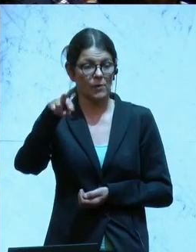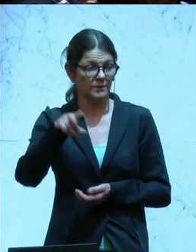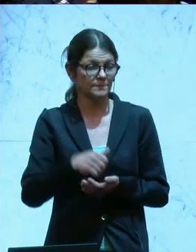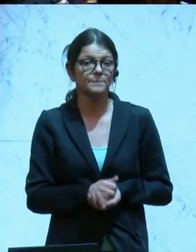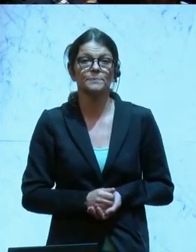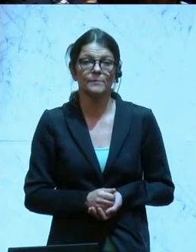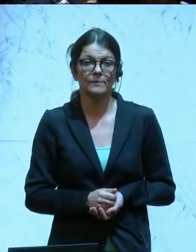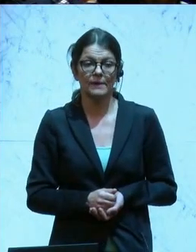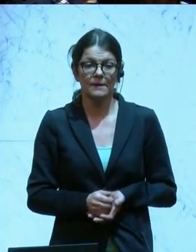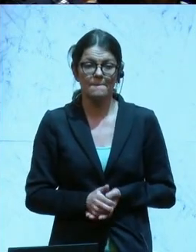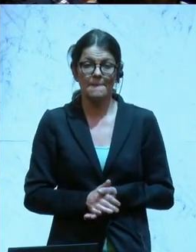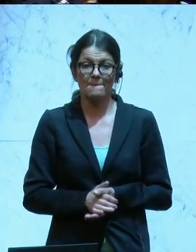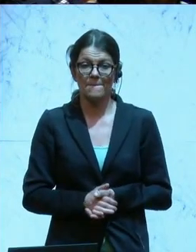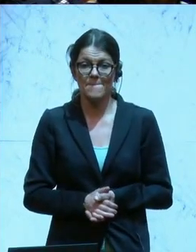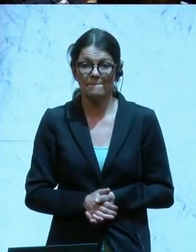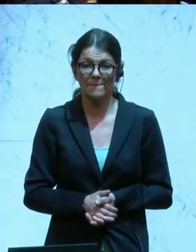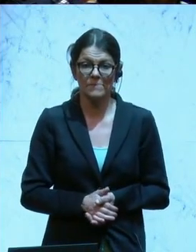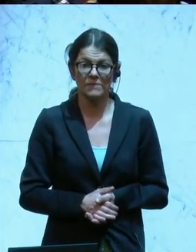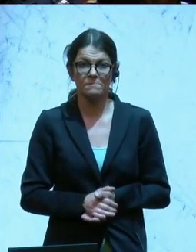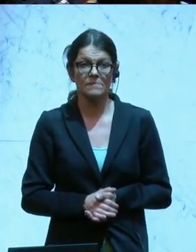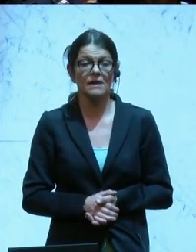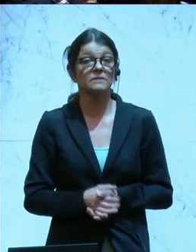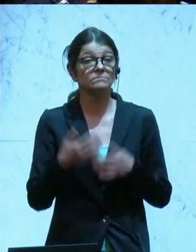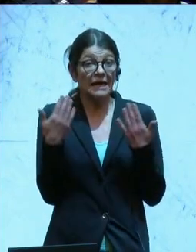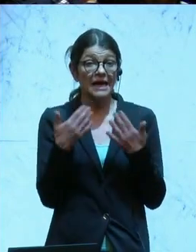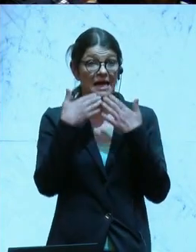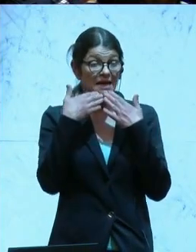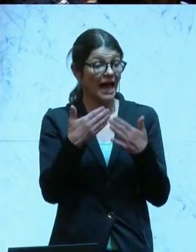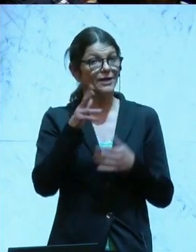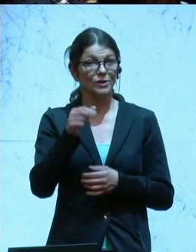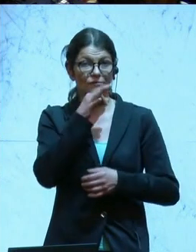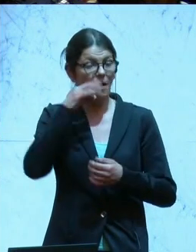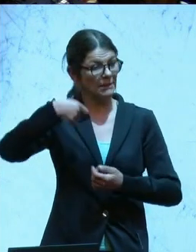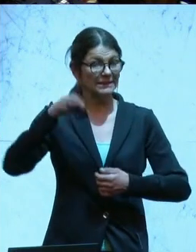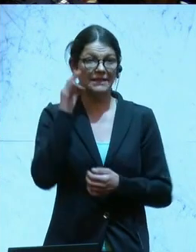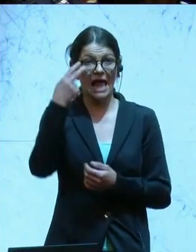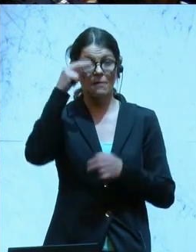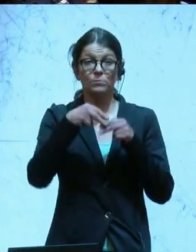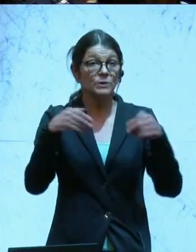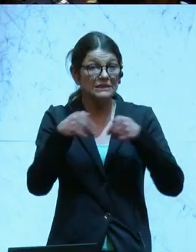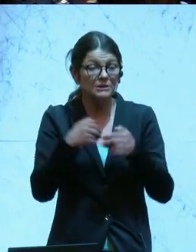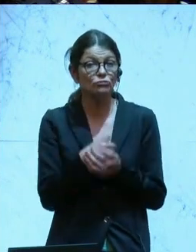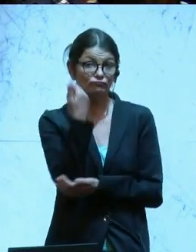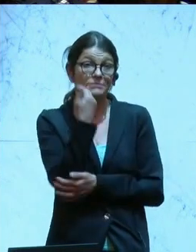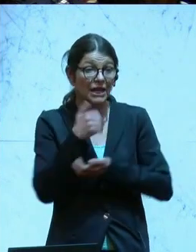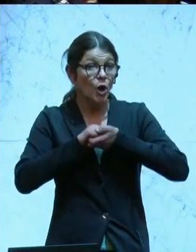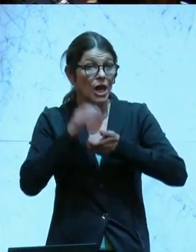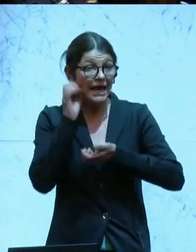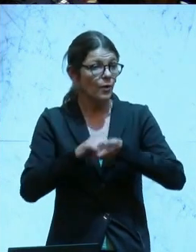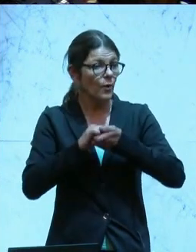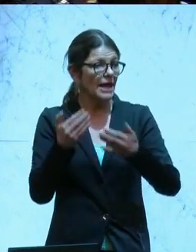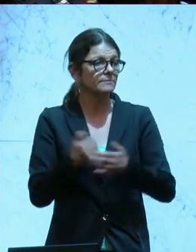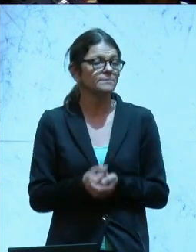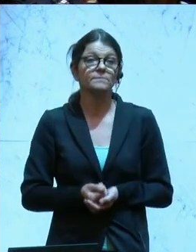Eva-Maria Himmelbauer von der ÖVP aus dem Weinviertel ist nun an Bord. Werte Kolleginnen und Kollegen,